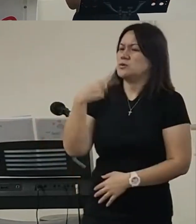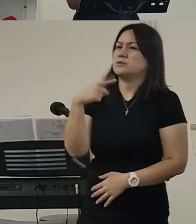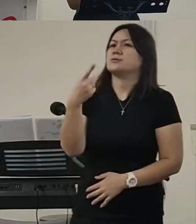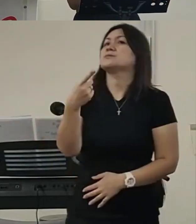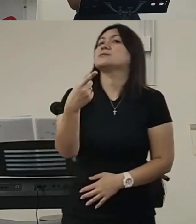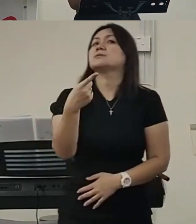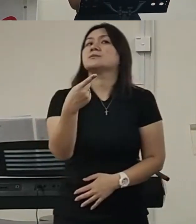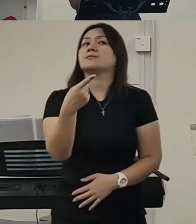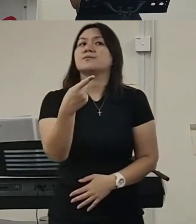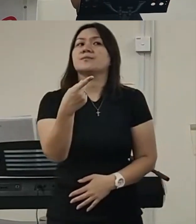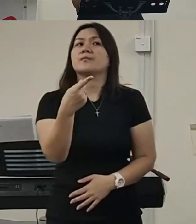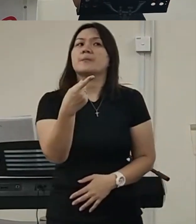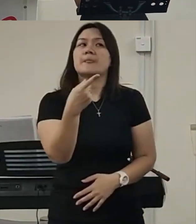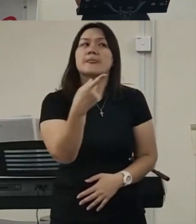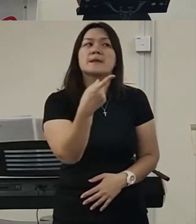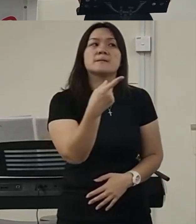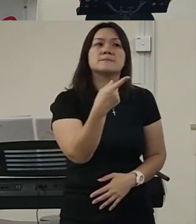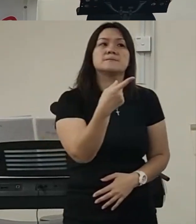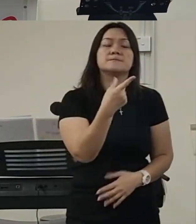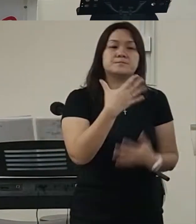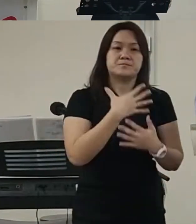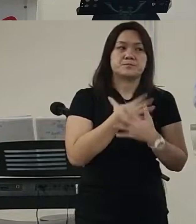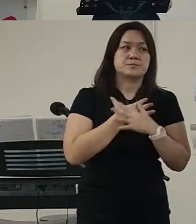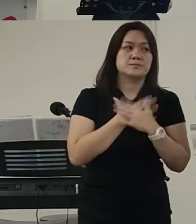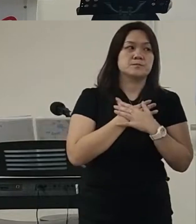然后我清楚地听见呢神告诉我